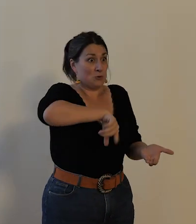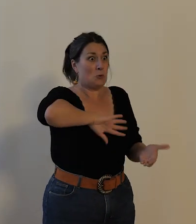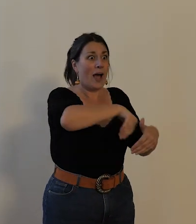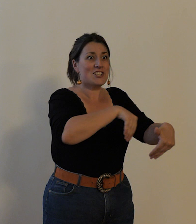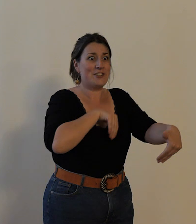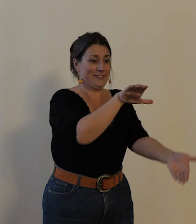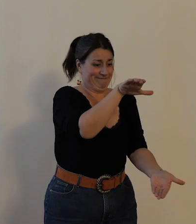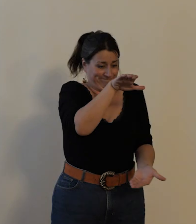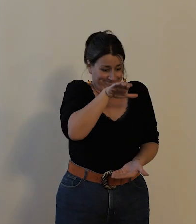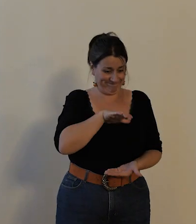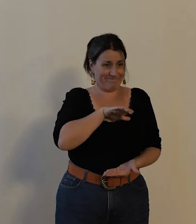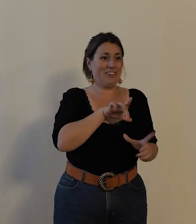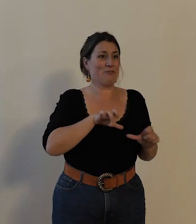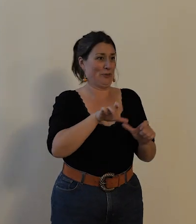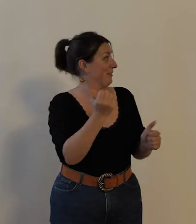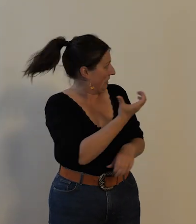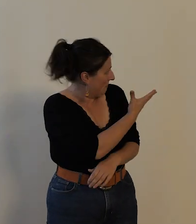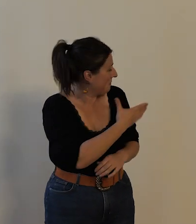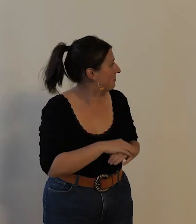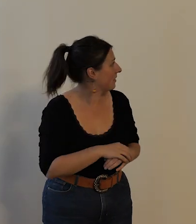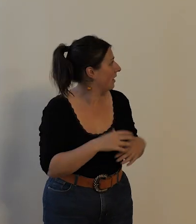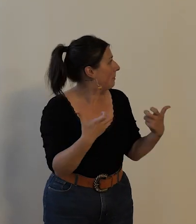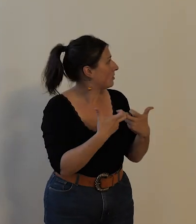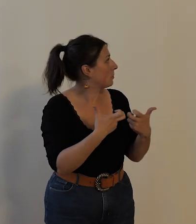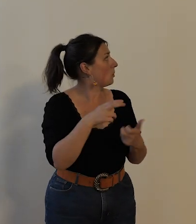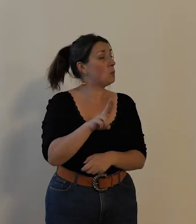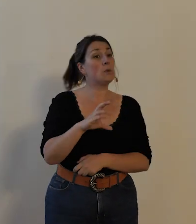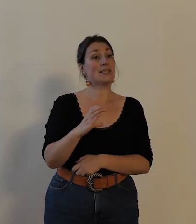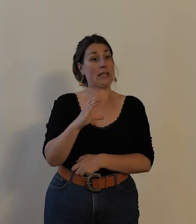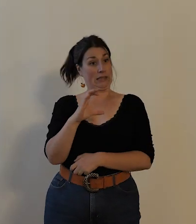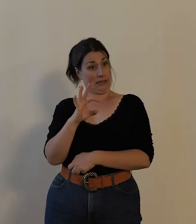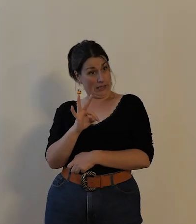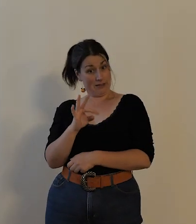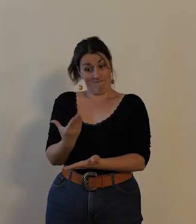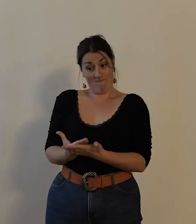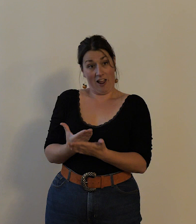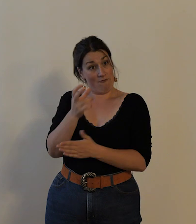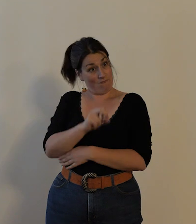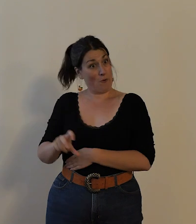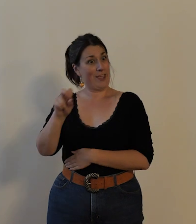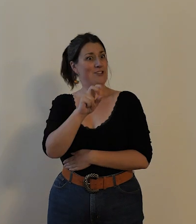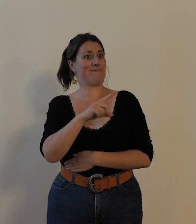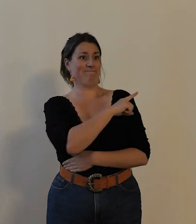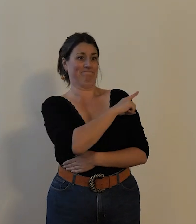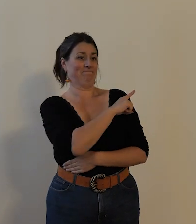photographies et donc vous voyez l'UCT ici vous voyez en voyage alors on a mis